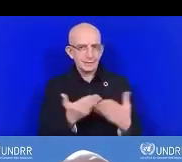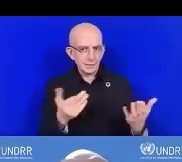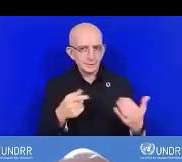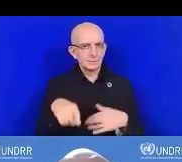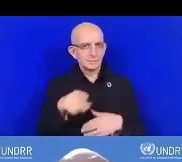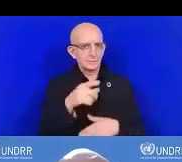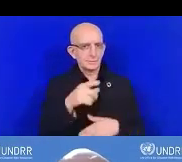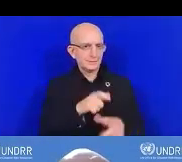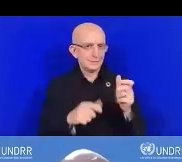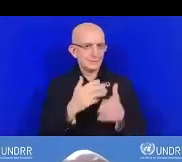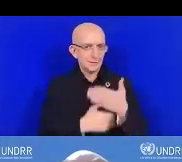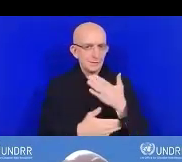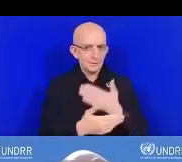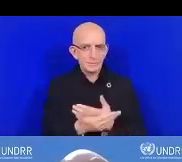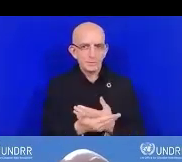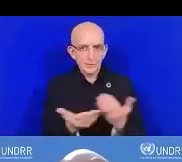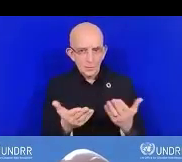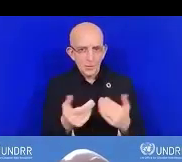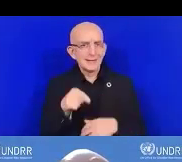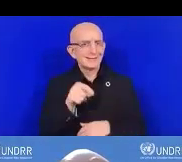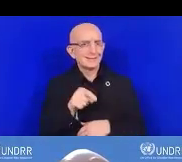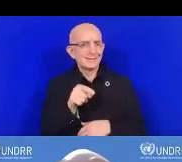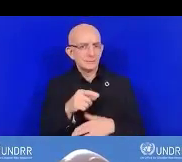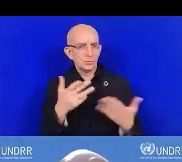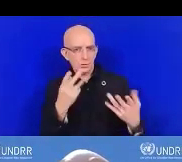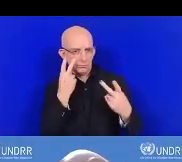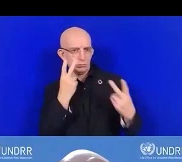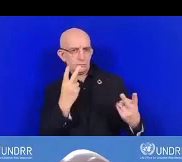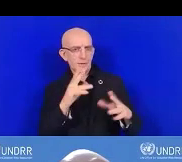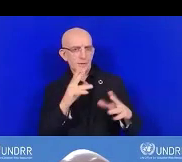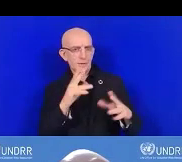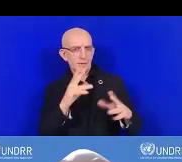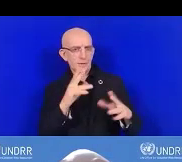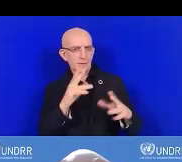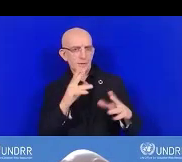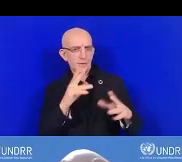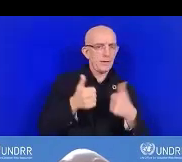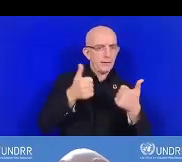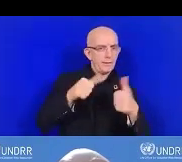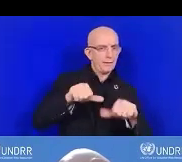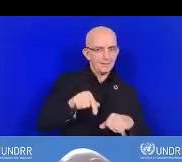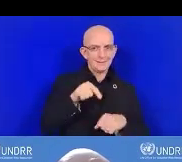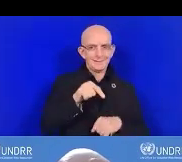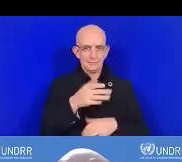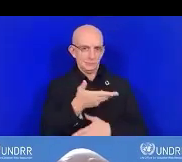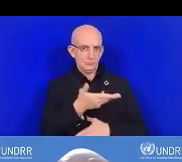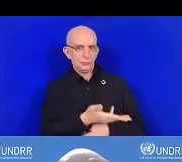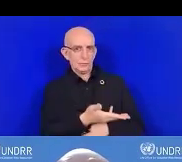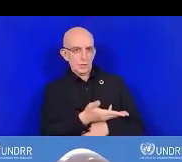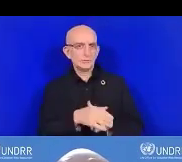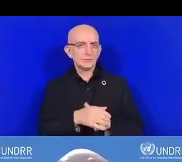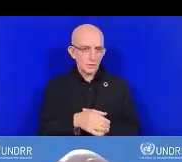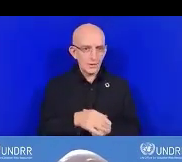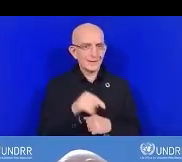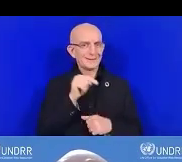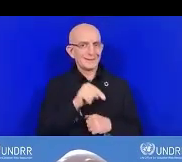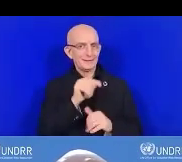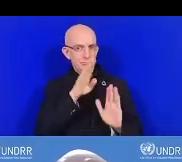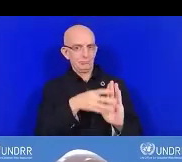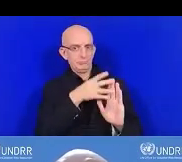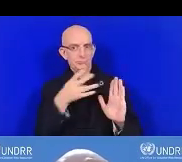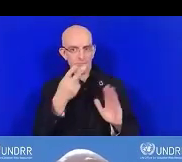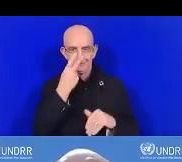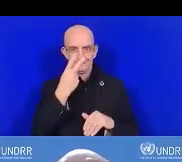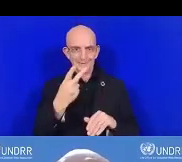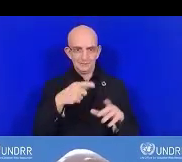Nous allons voir certaines astuces, comment utiliser ce tableau de bord. C'est ce à quoi le tableau de bord est ça. Il y a le